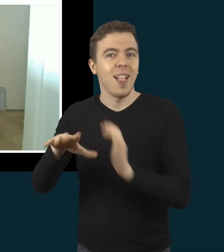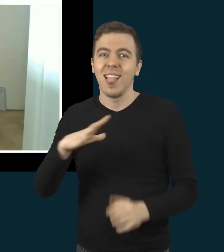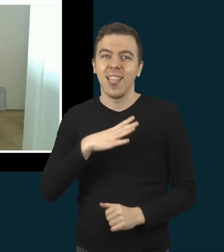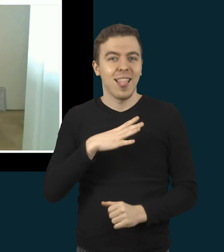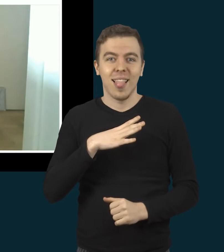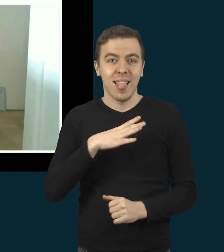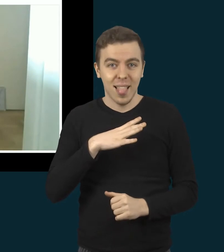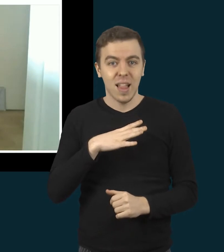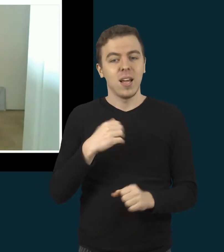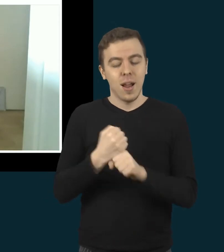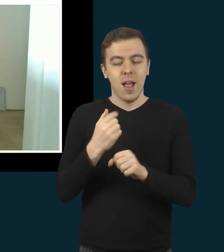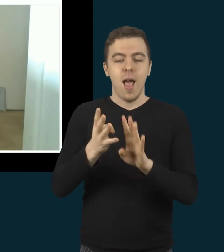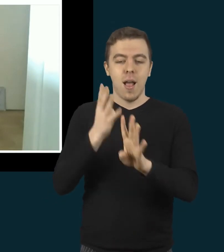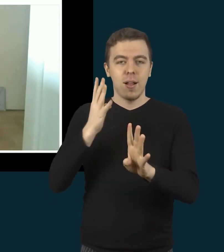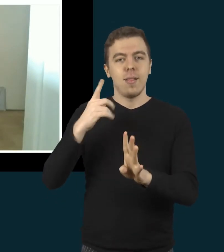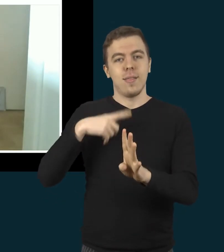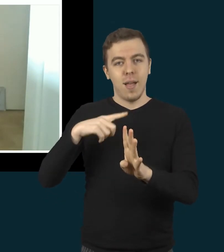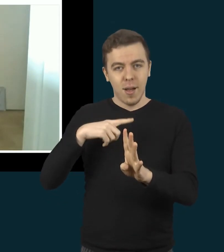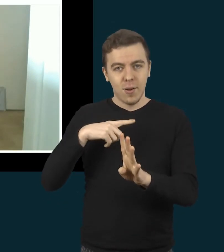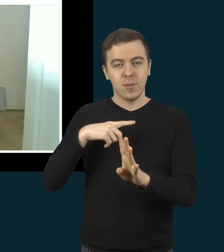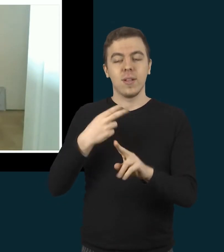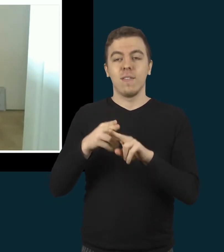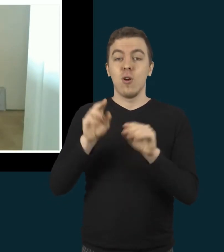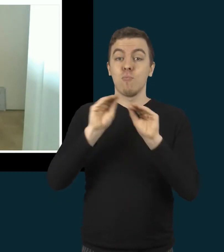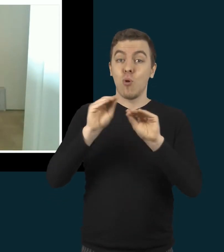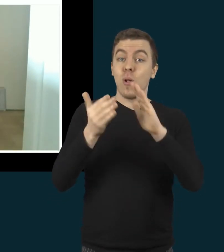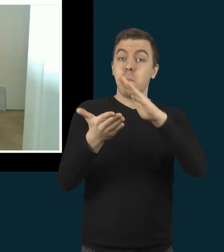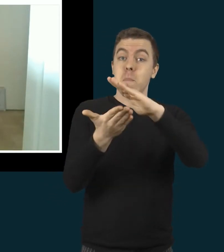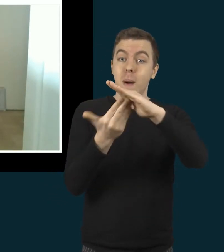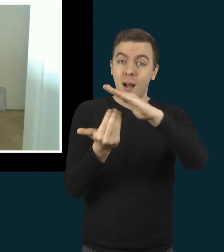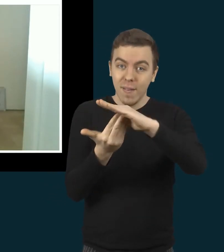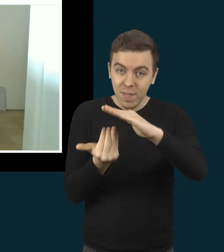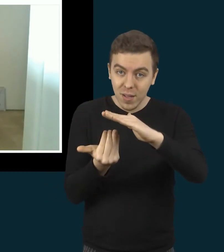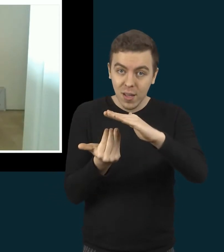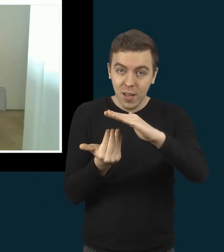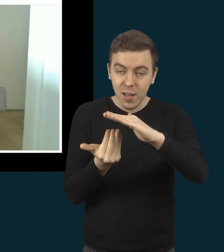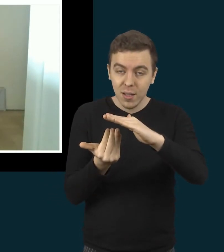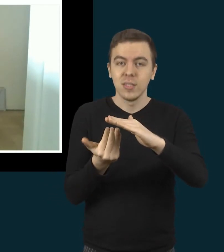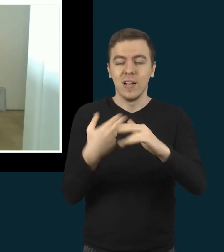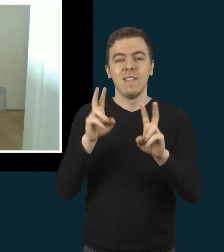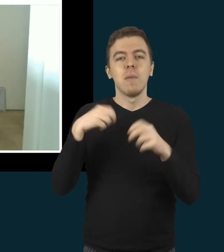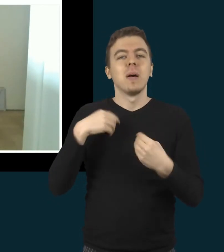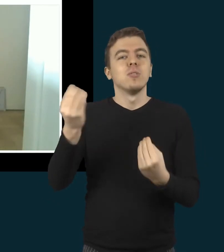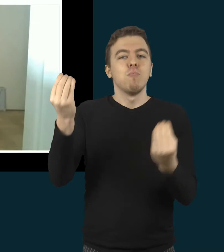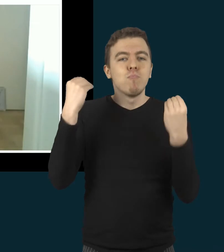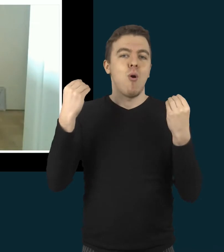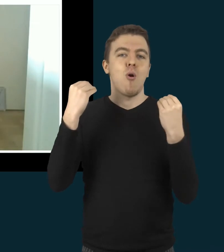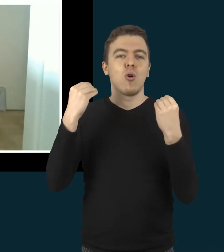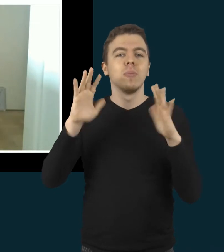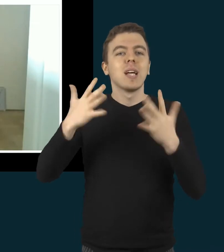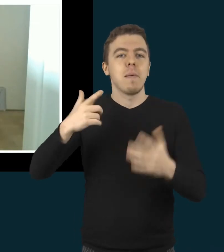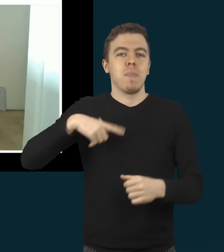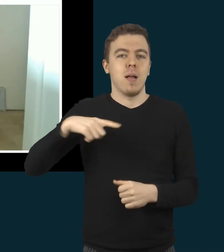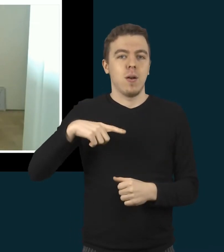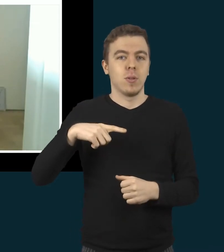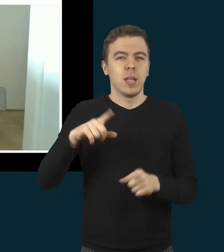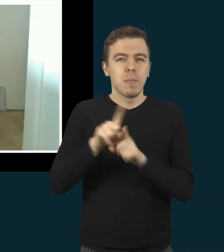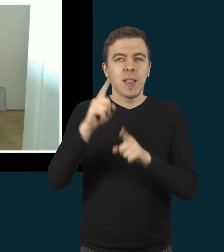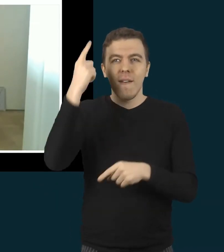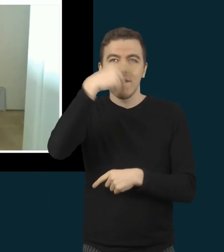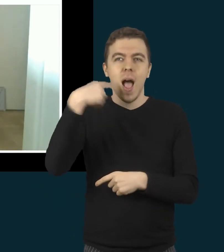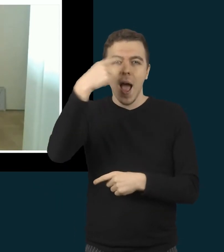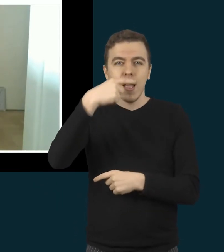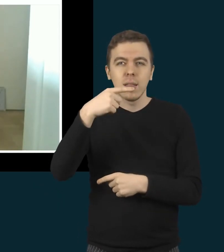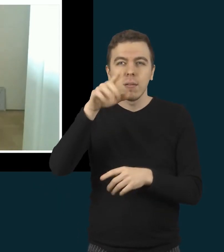savo įlės, laukti, kol mokyta tave pakvies. Mes mokomės tokių dalykų, kaip žiūrėti mokytoją veidą ir